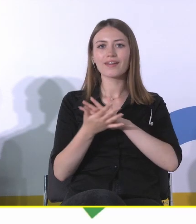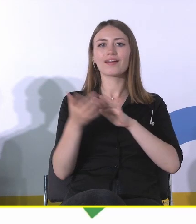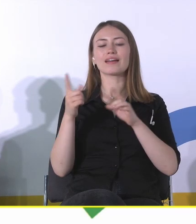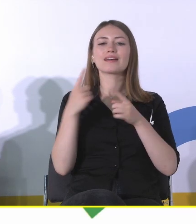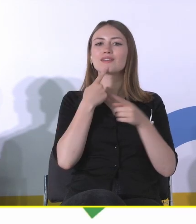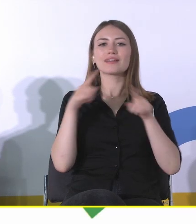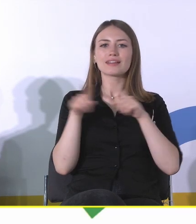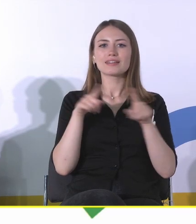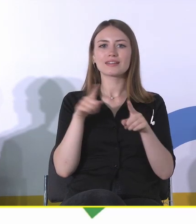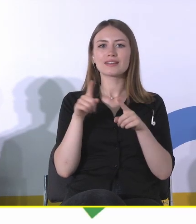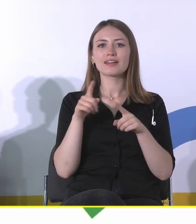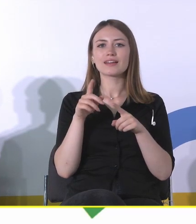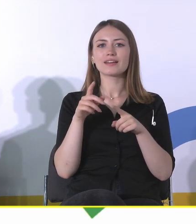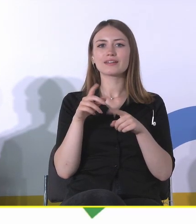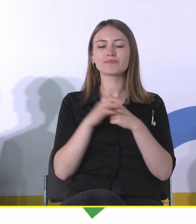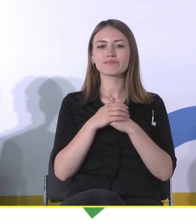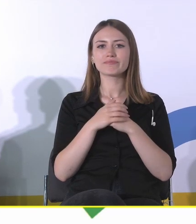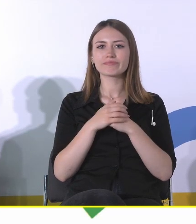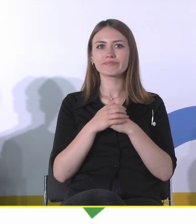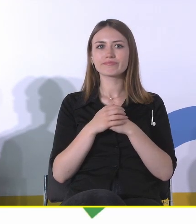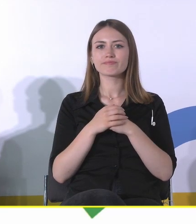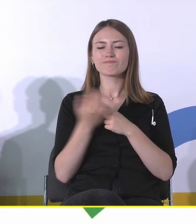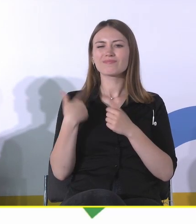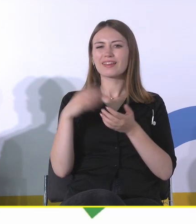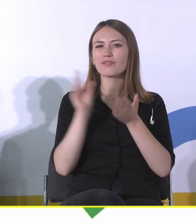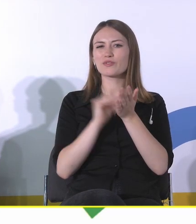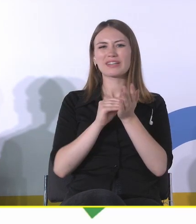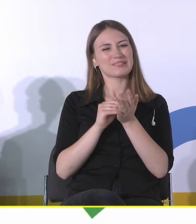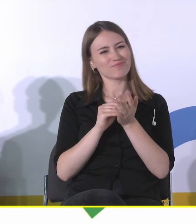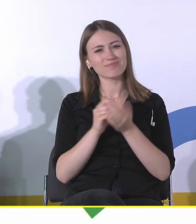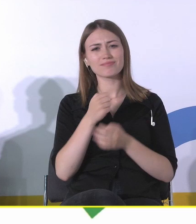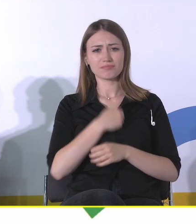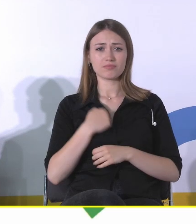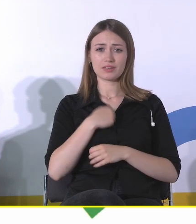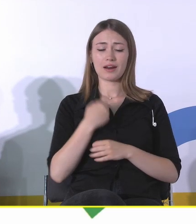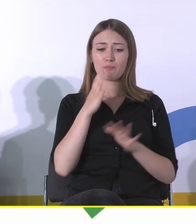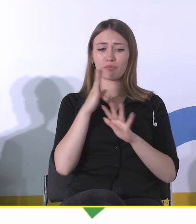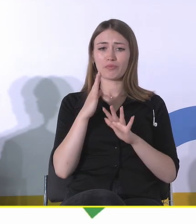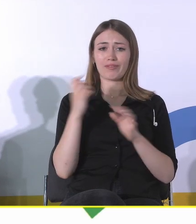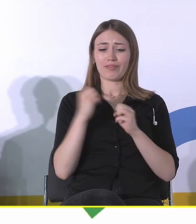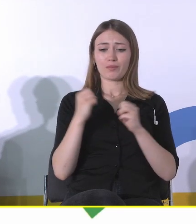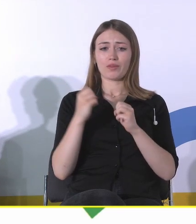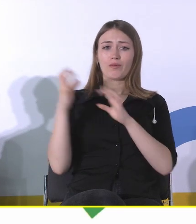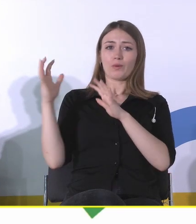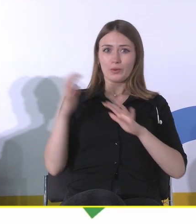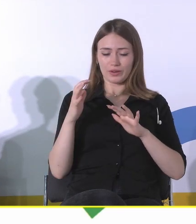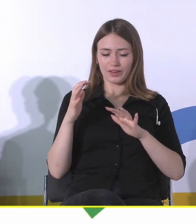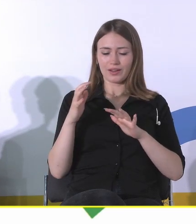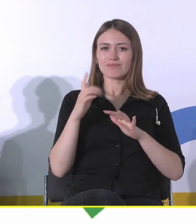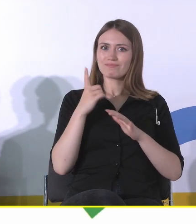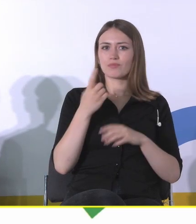doświadczenia takie bardzo przykre, i to może będzie zimny prysznic, bo oczywiście wydawałoby się, że odpowiedź brzmi tak,